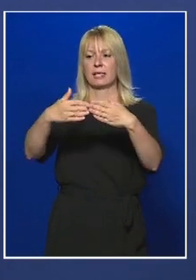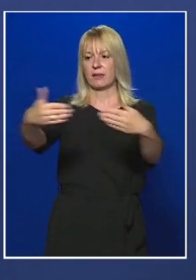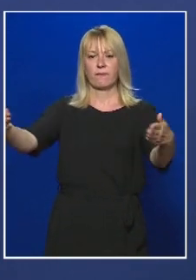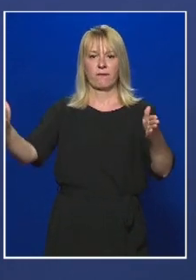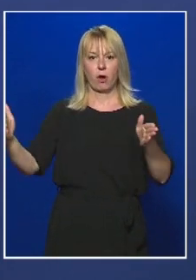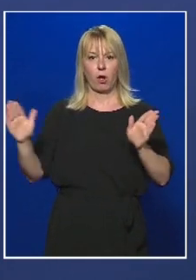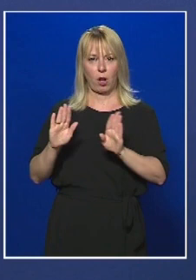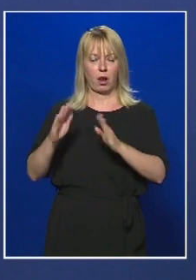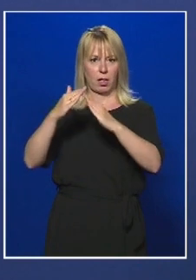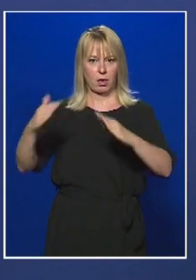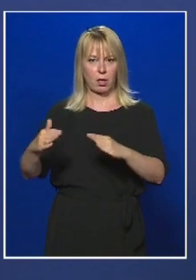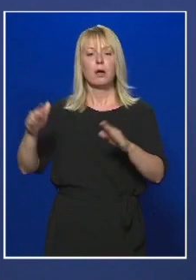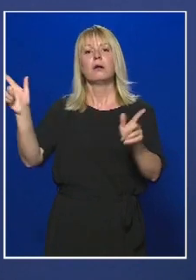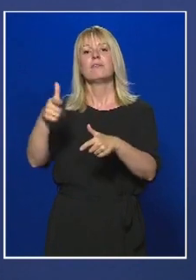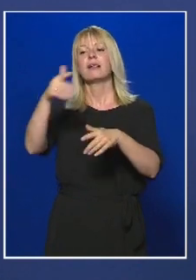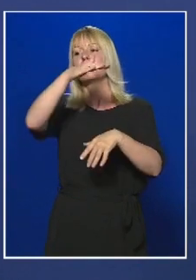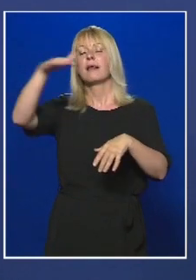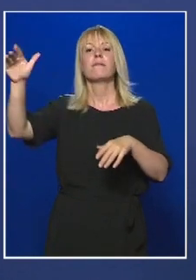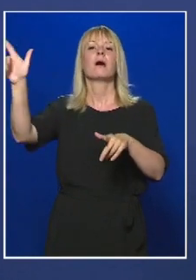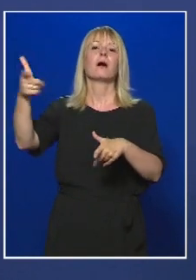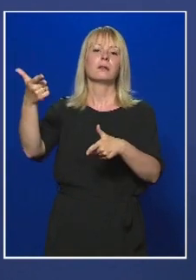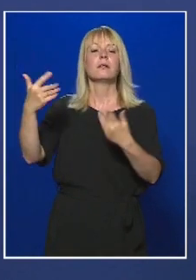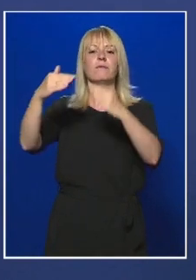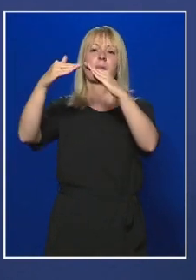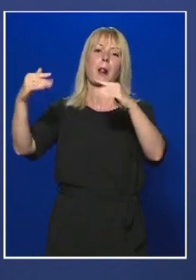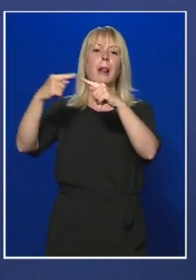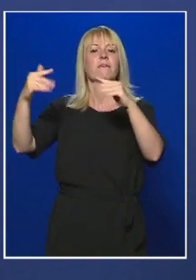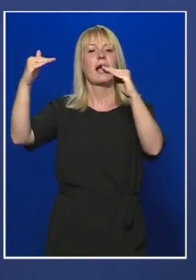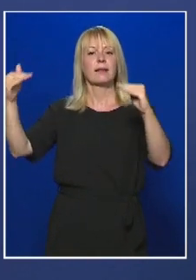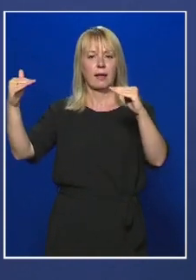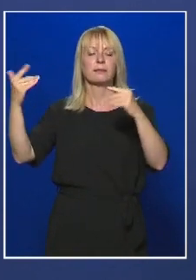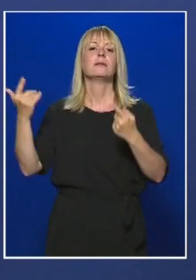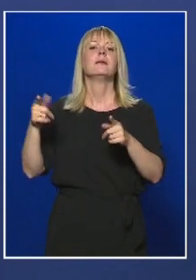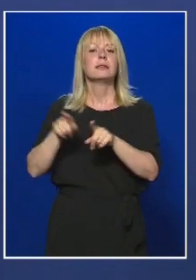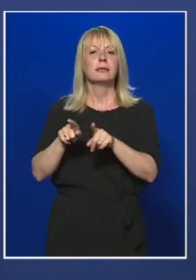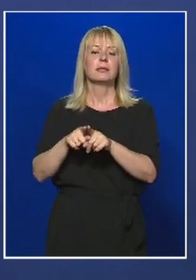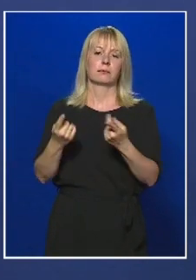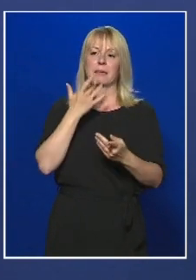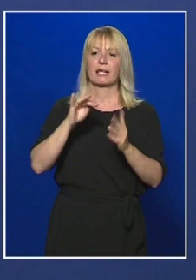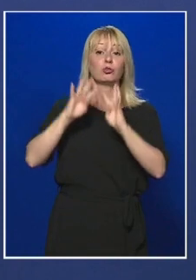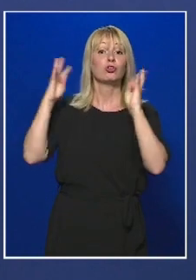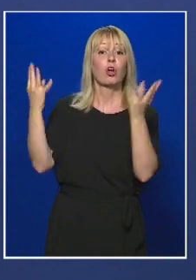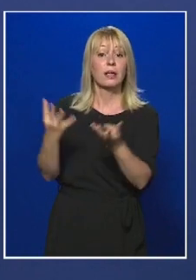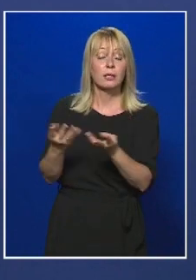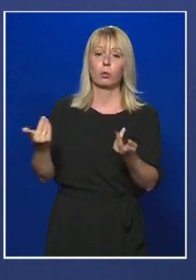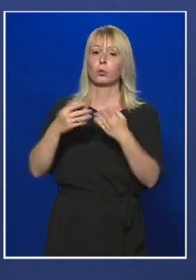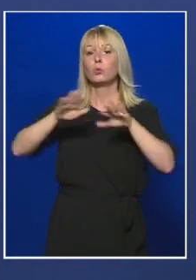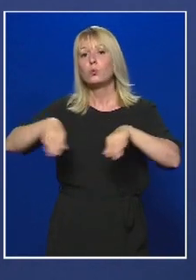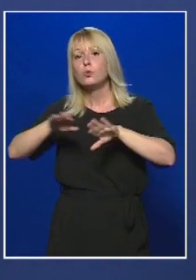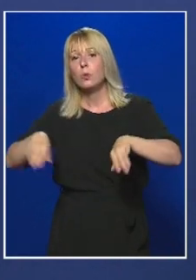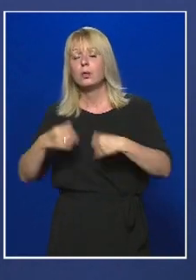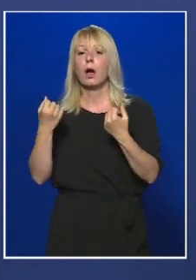körülhatárolt, fedetlen vagy részben fedett létesítményben zajlik, így különösen stadionban, uszodában,